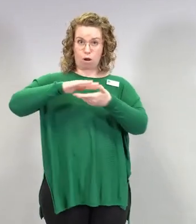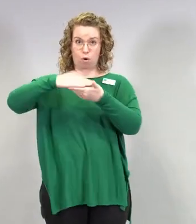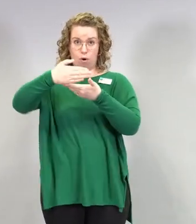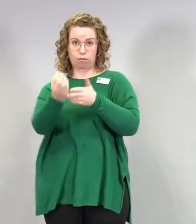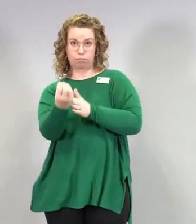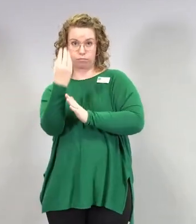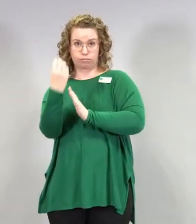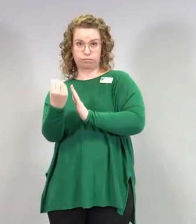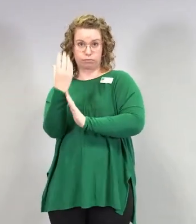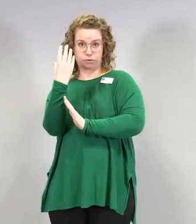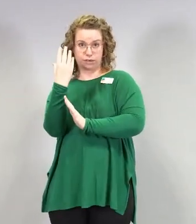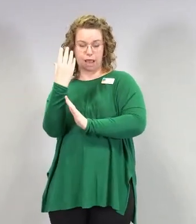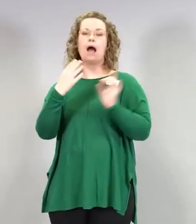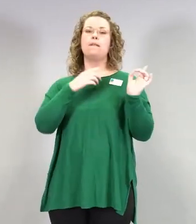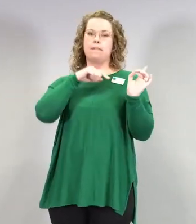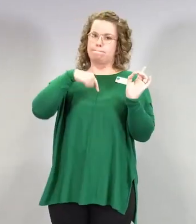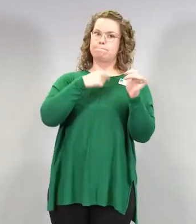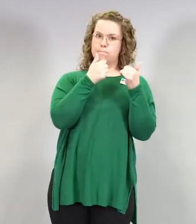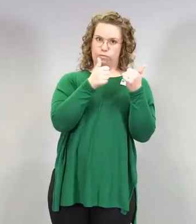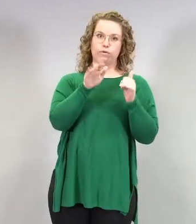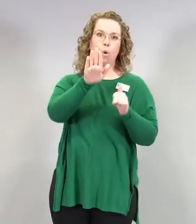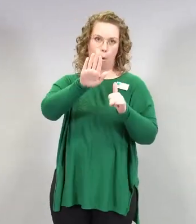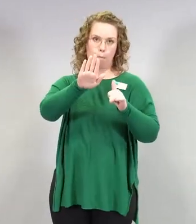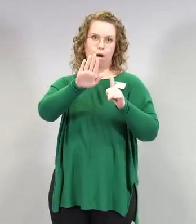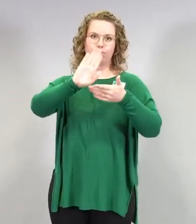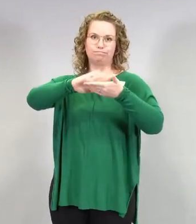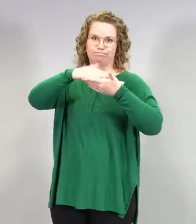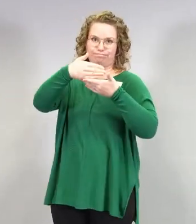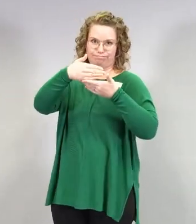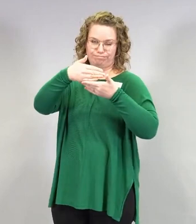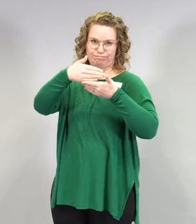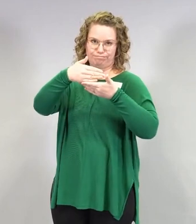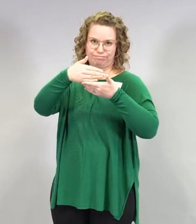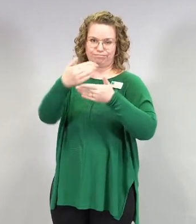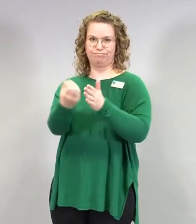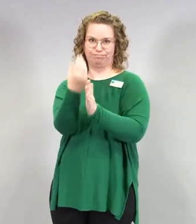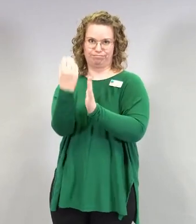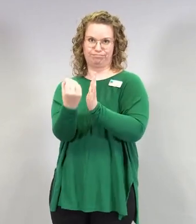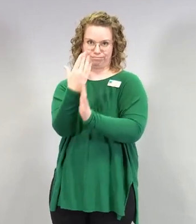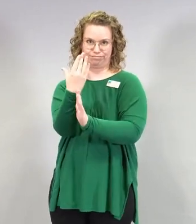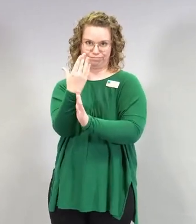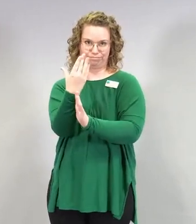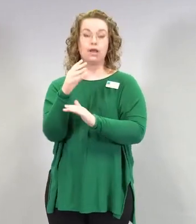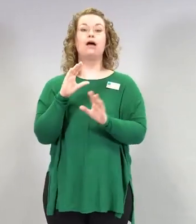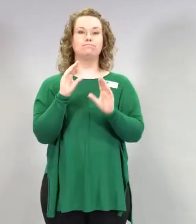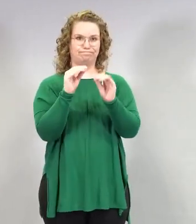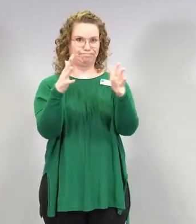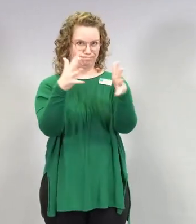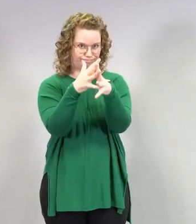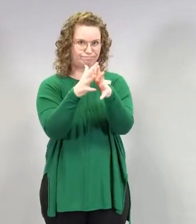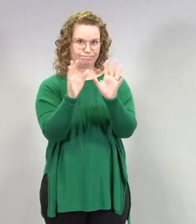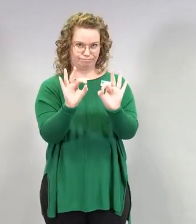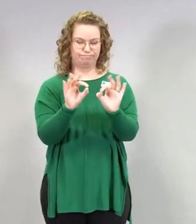Toive oli, että jos voit jakaa siitä omalta ruudulta. No niin, tehdään niin tosiaan.